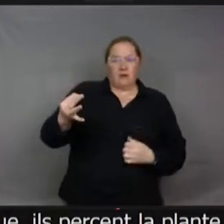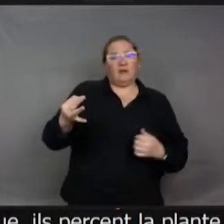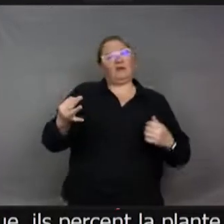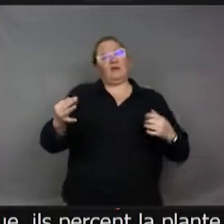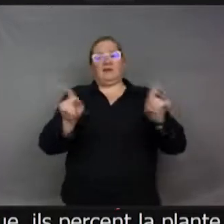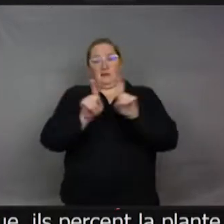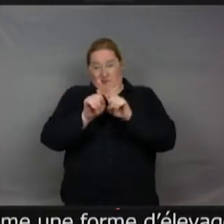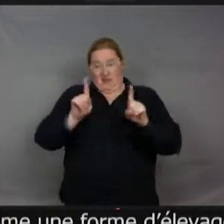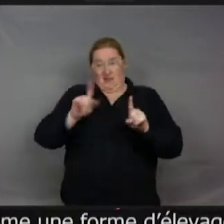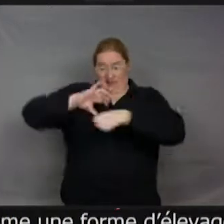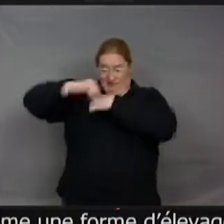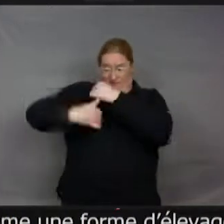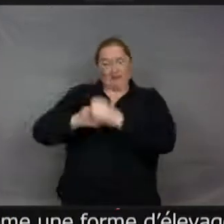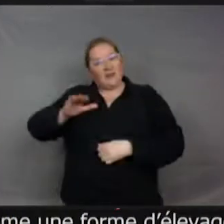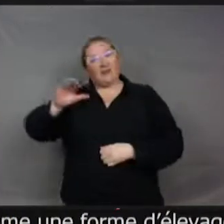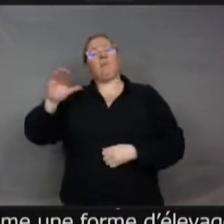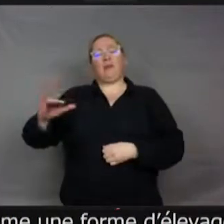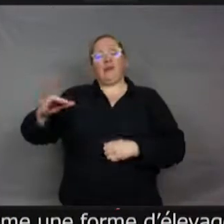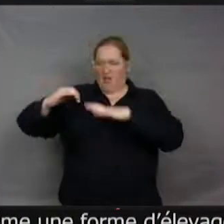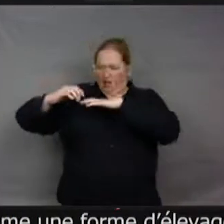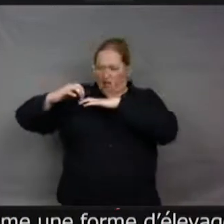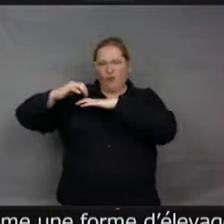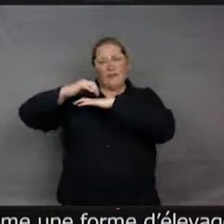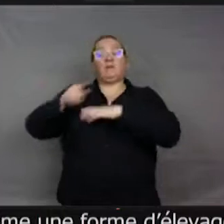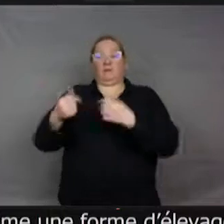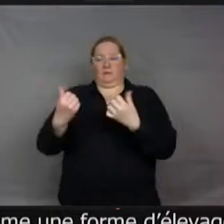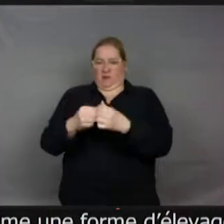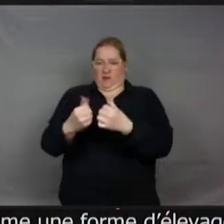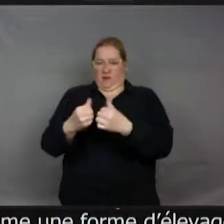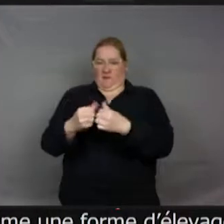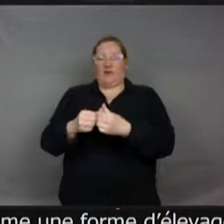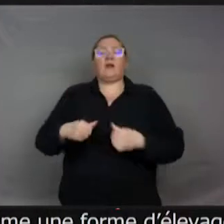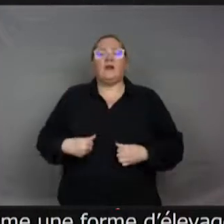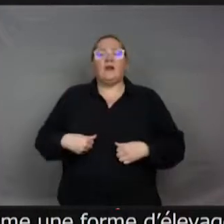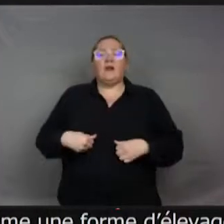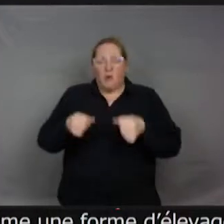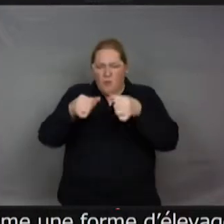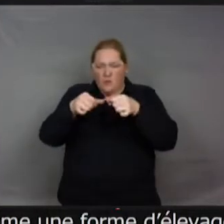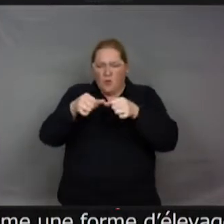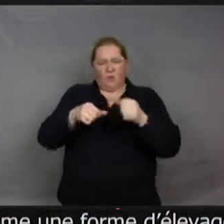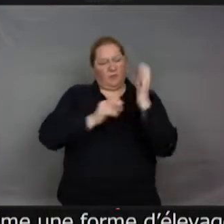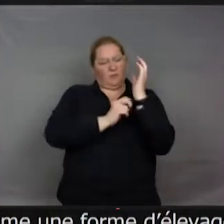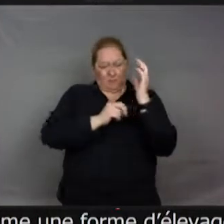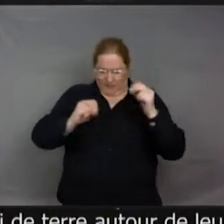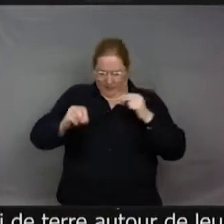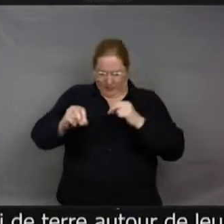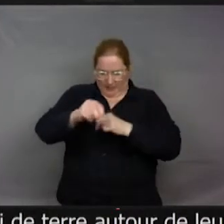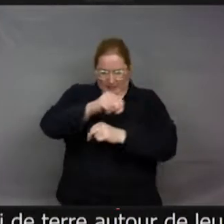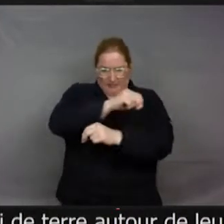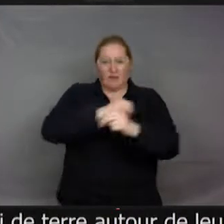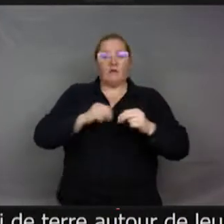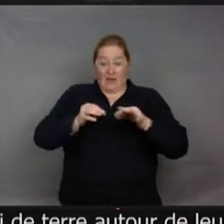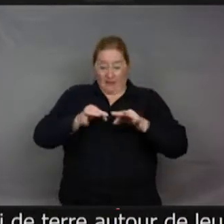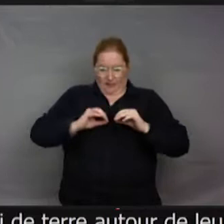qui vont construire un abri de terre autour de leurs pucerons. Donc, ça leur permet d'être complètement cachés des prédateurs, comme par exemple